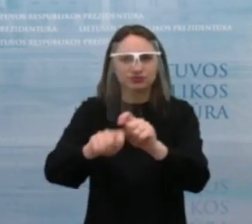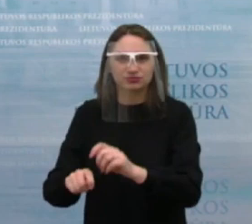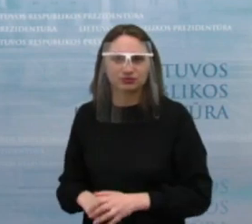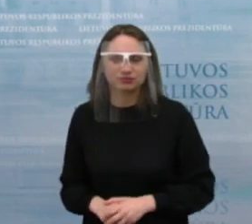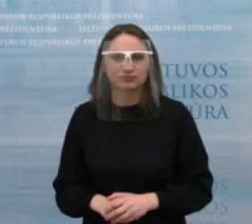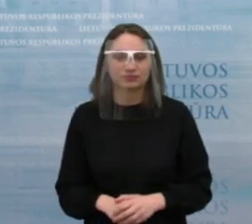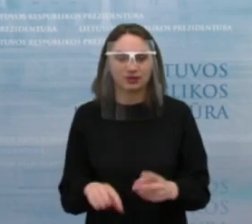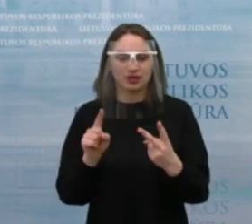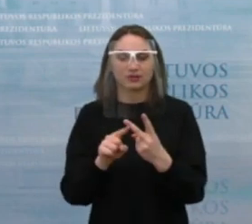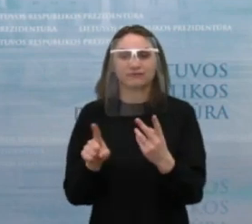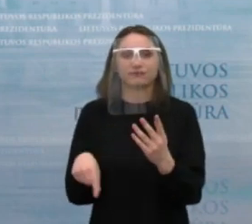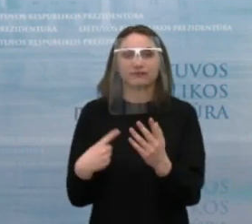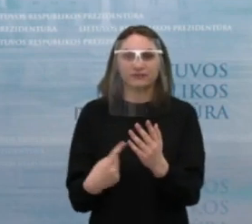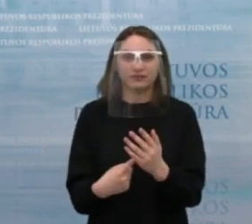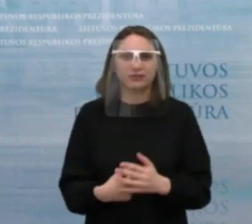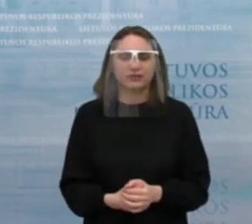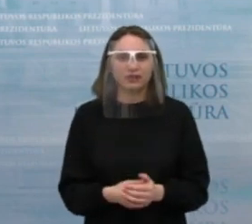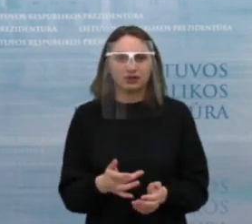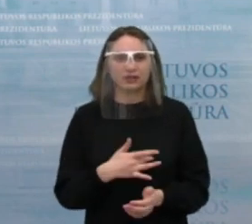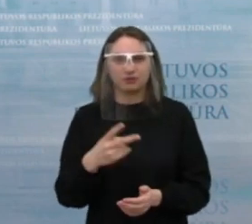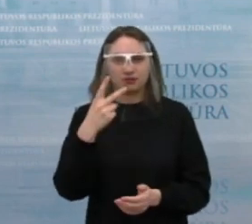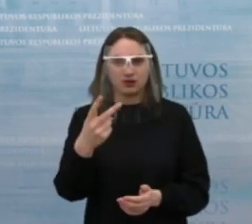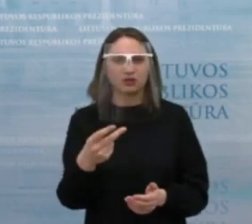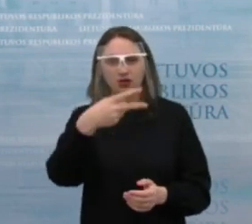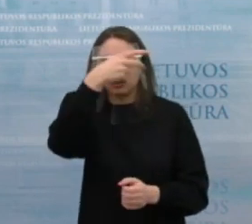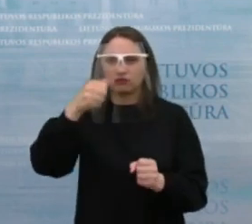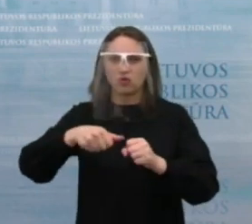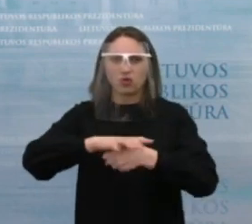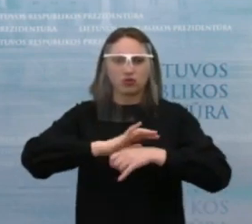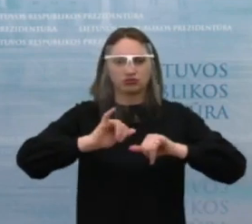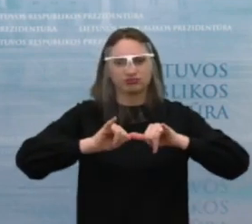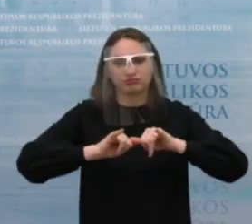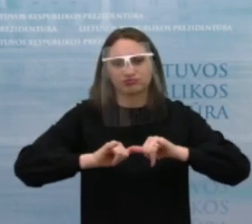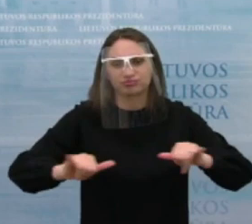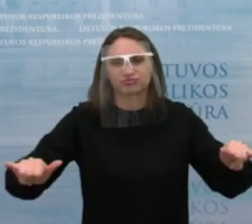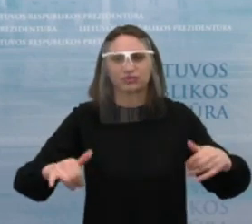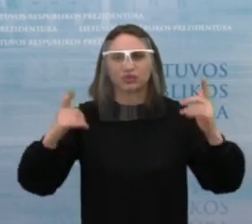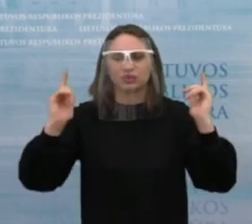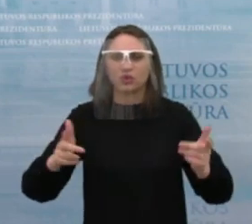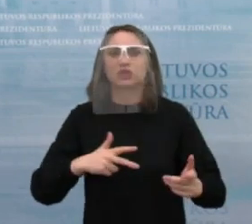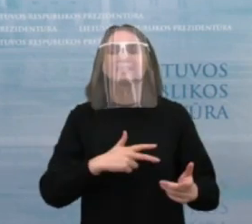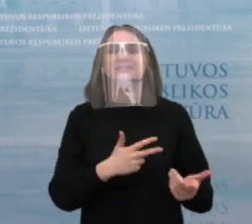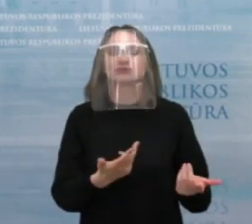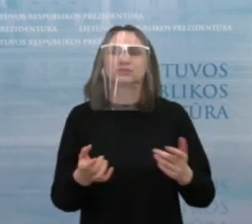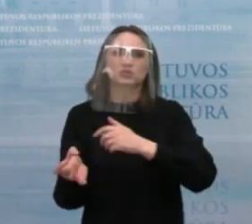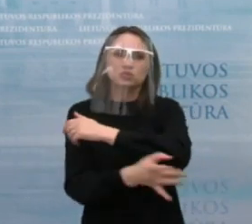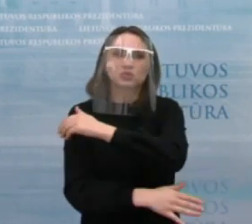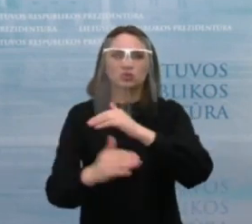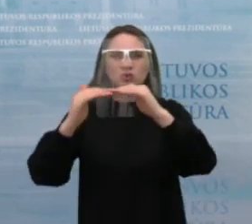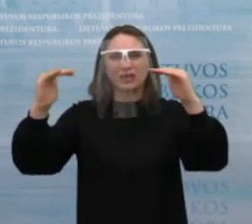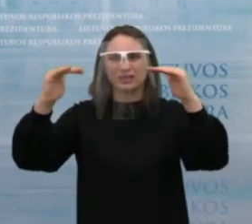klausimas, tai ar matyti iš renklų, kad dėl pandemijos šalyje pernai būtų padidėjusi to jūs kurdo riziką. Ačiū.